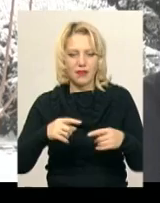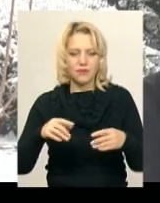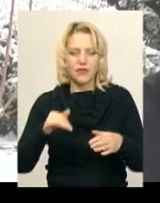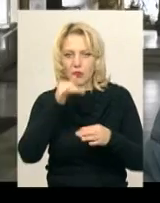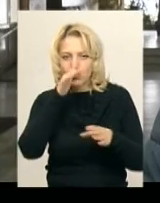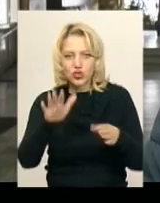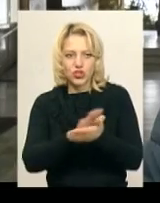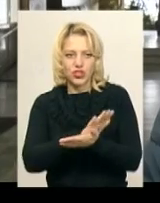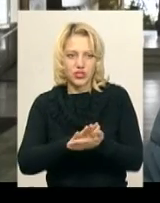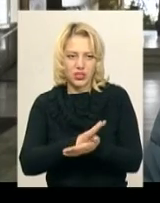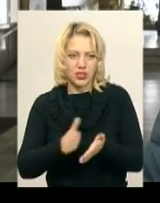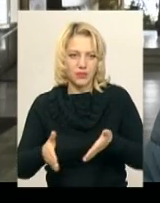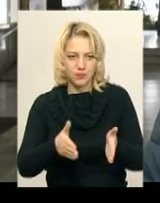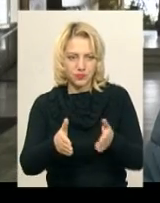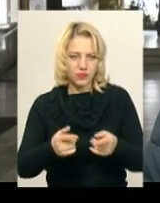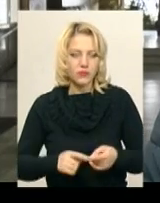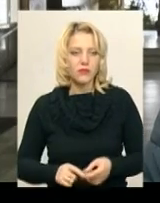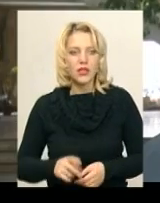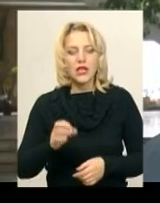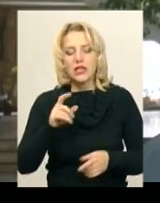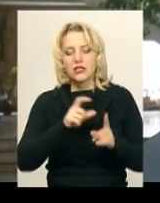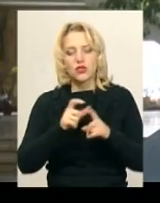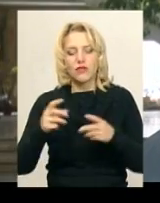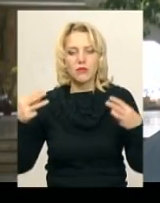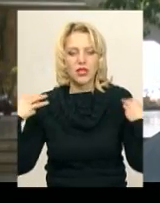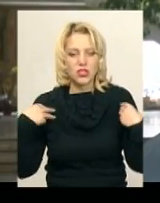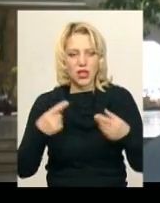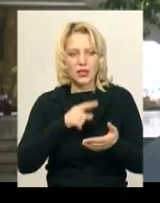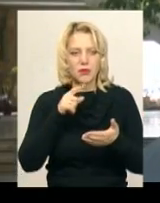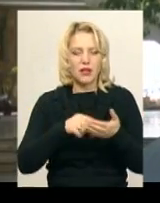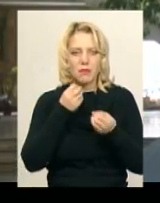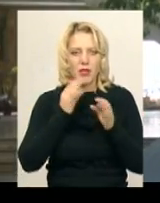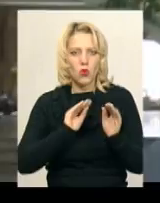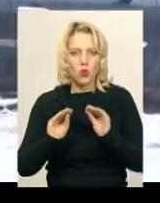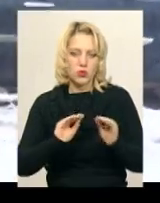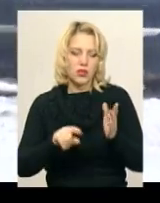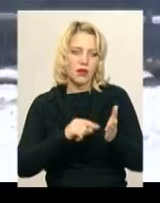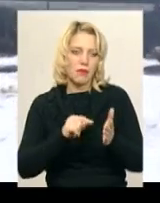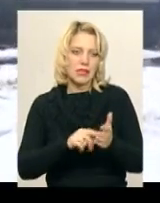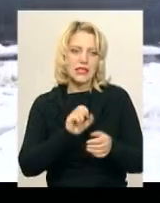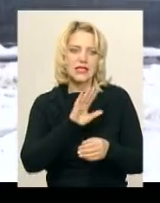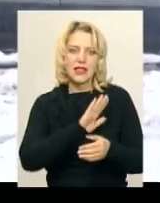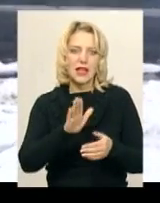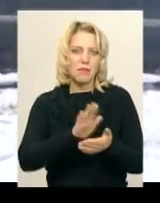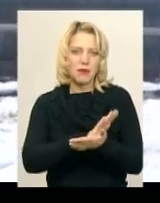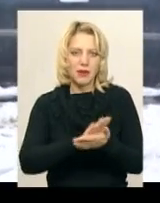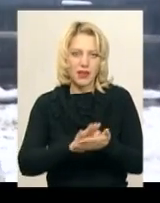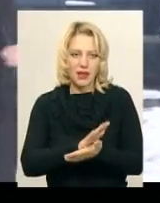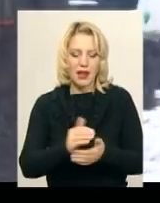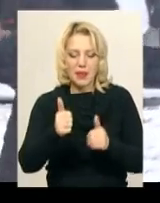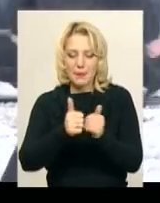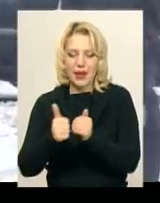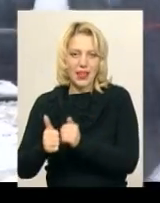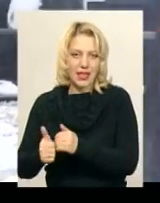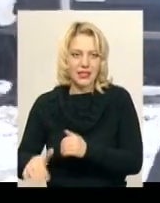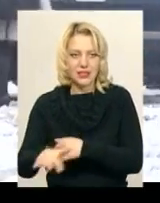транспортних засобів. За словами начальника управління з питань екології та контролю за благоустрою міста Олександра Лукова, за неприбирання прилеглих територій, які належать як